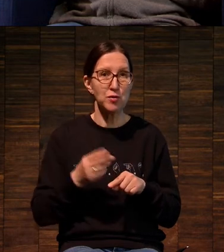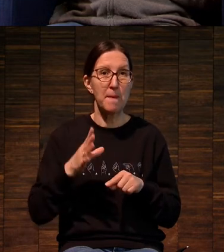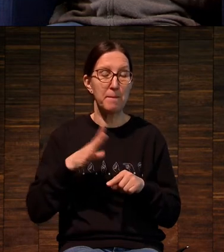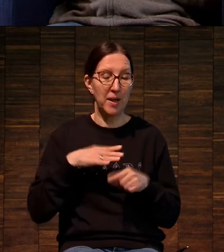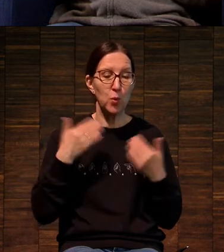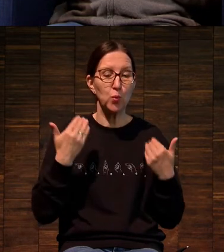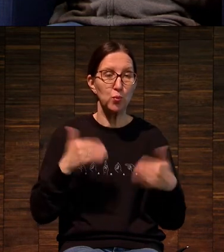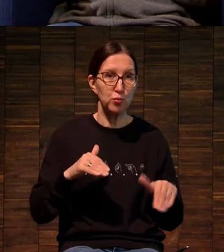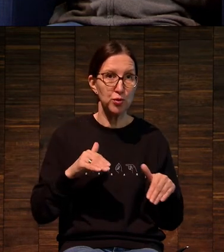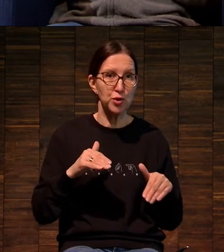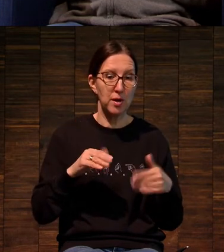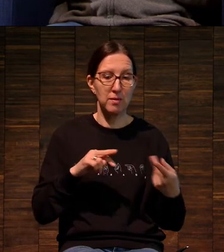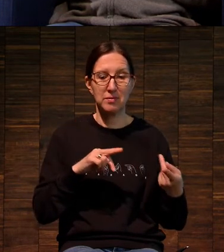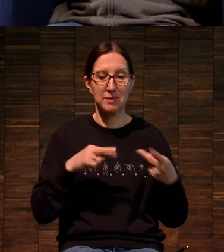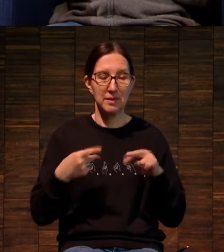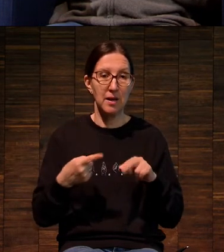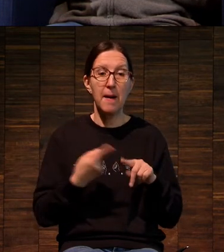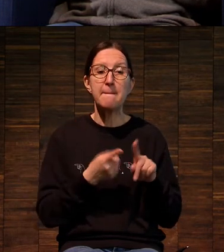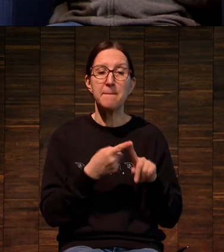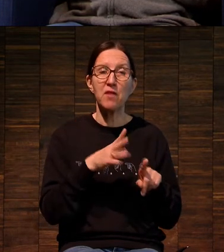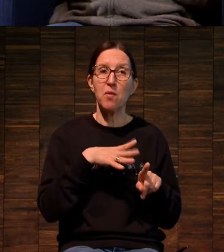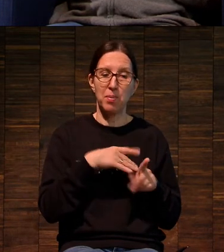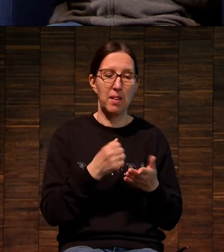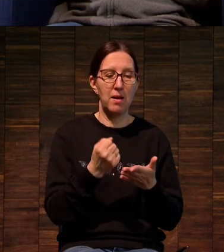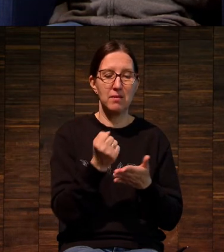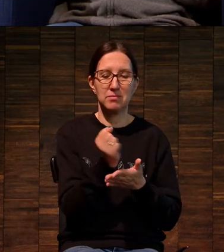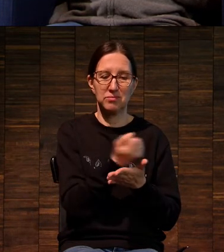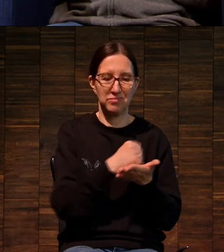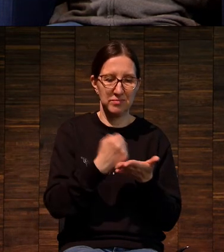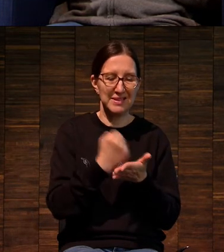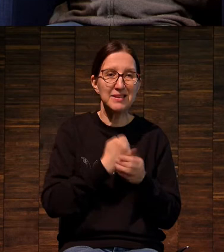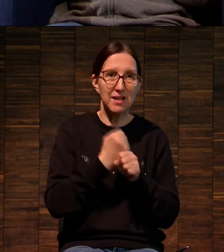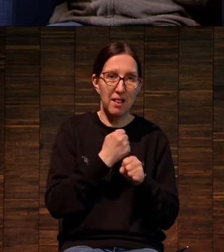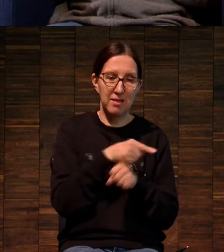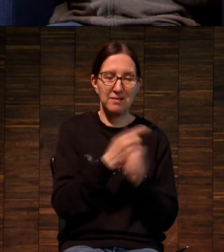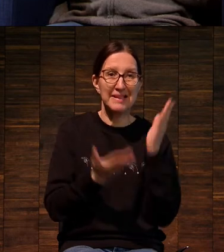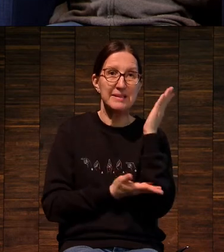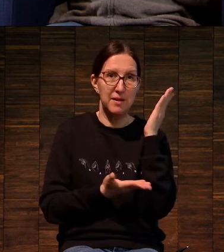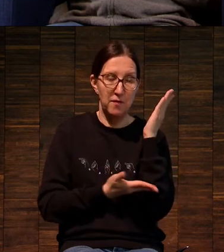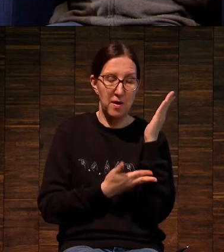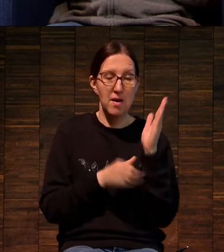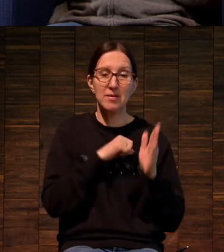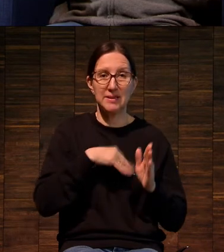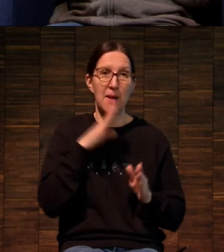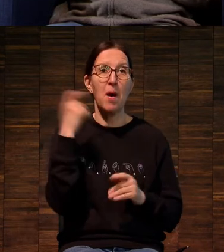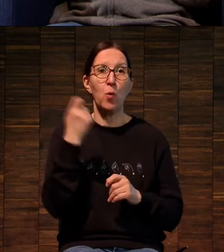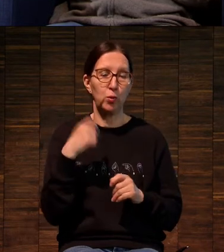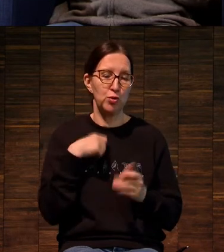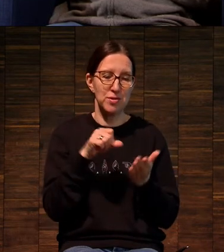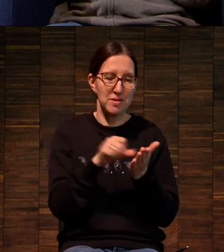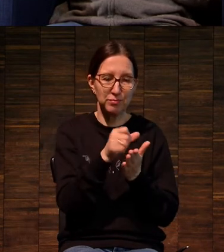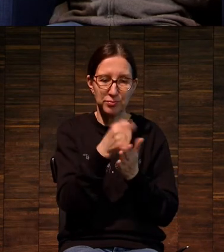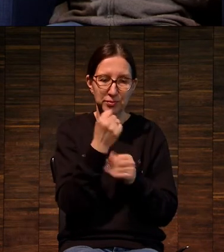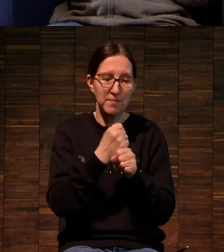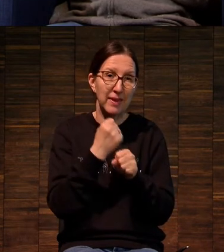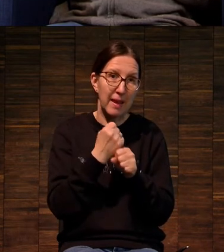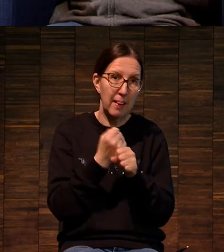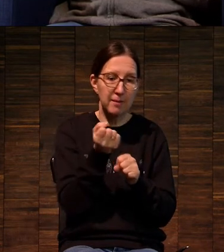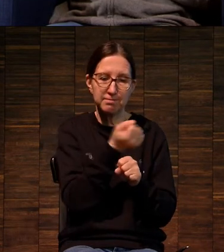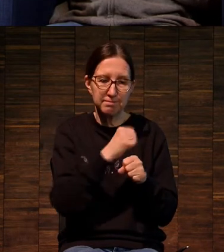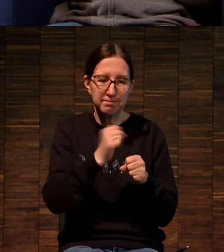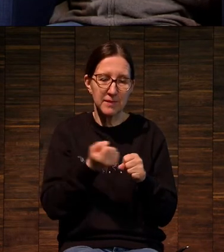переведено в цинкотипе. Изначально оно было вырезано на дереве. То есть резала сама художница. Она сама